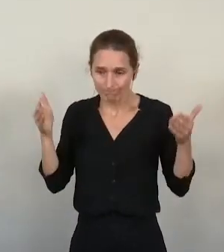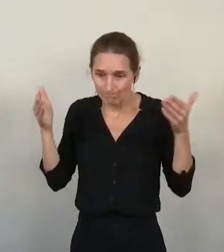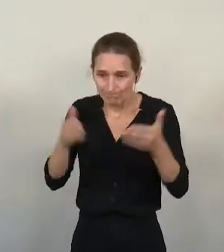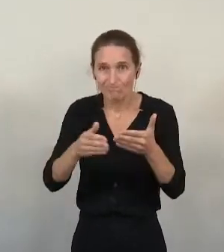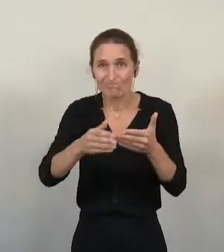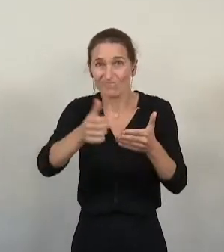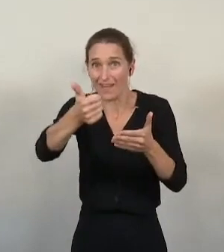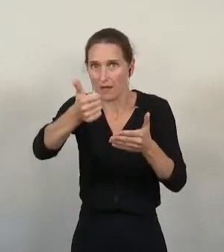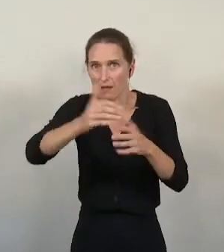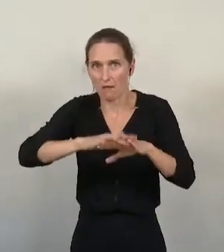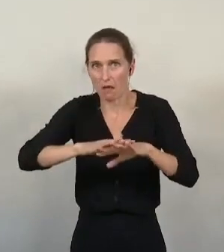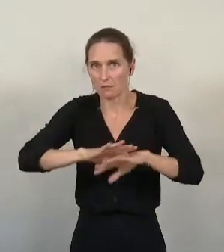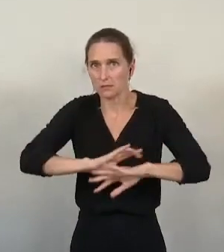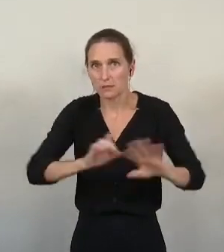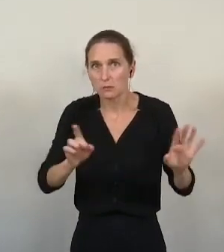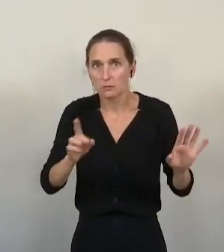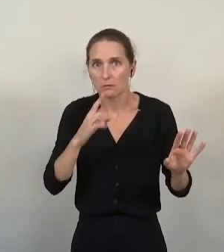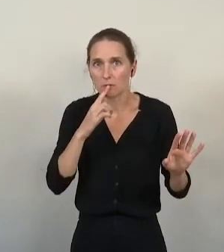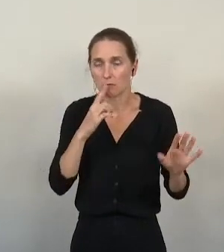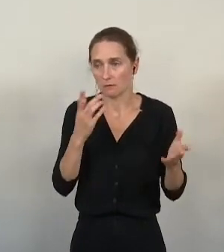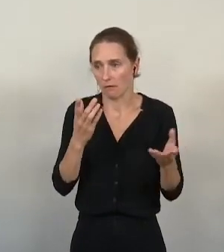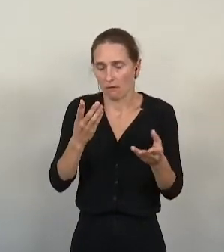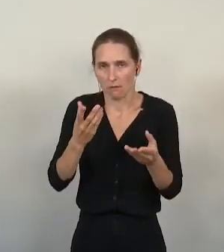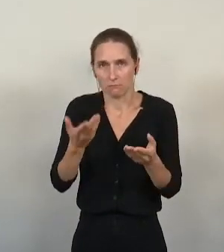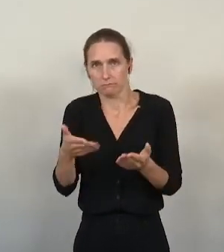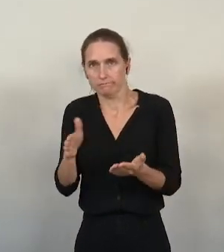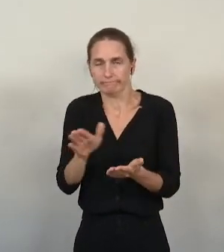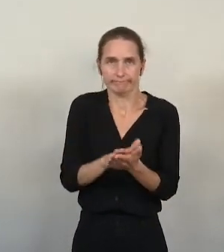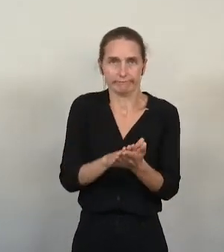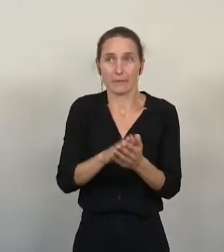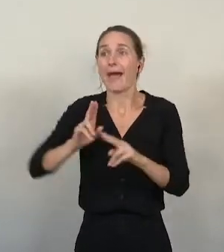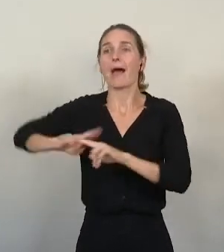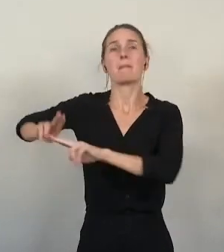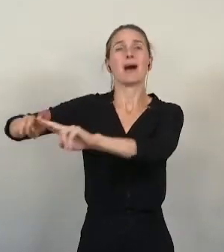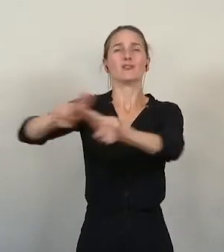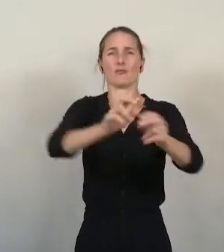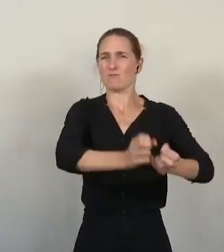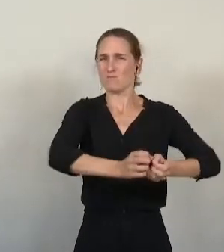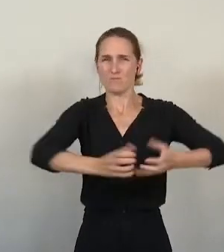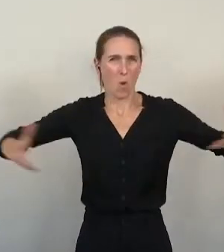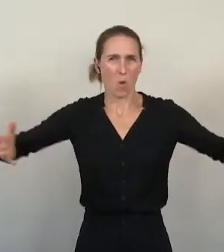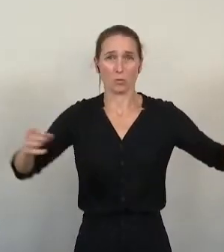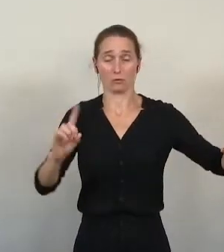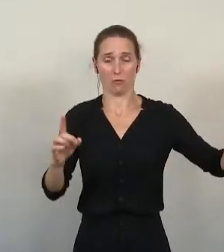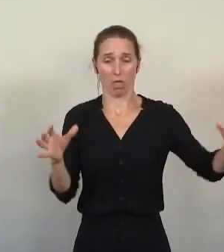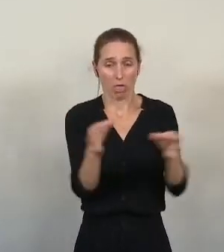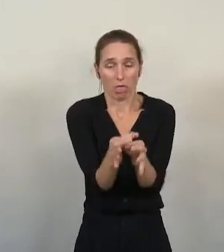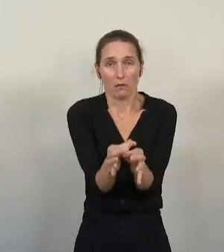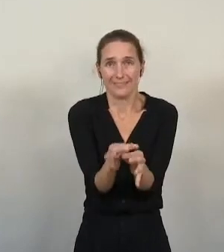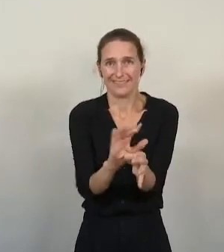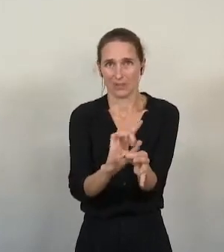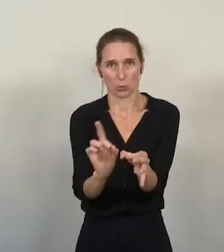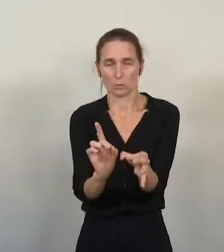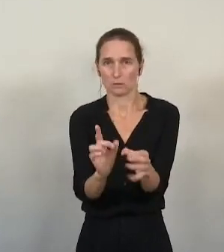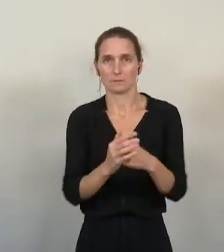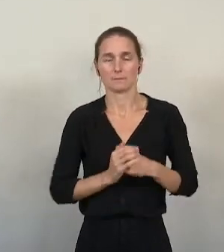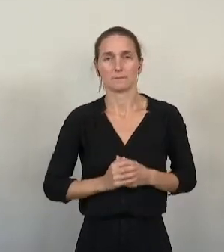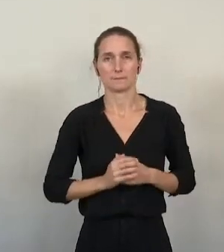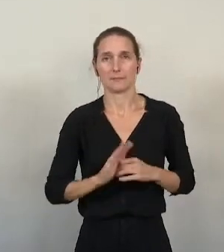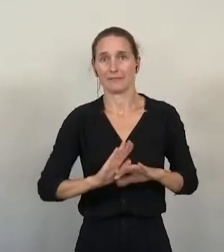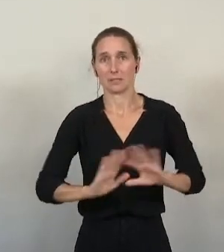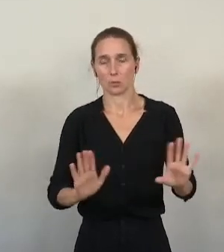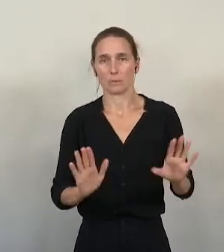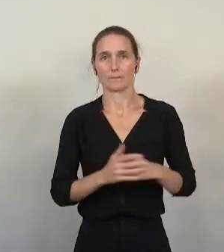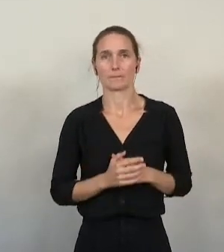ce qui constitue évidemment un frein supplémentaire à une rénovation massive des logements grenoblois. Mais je relève que l'objectif est d